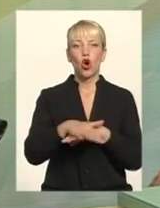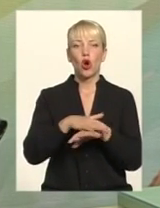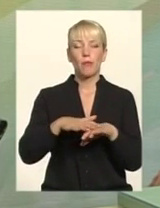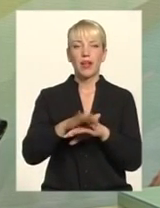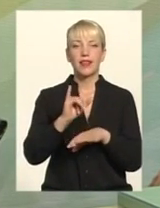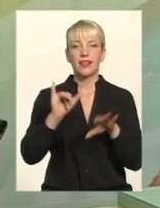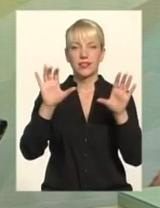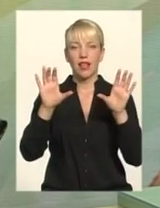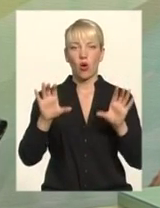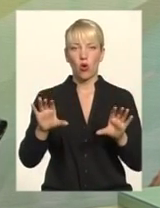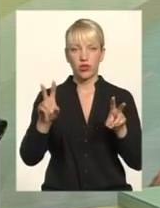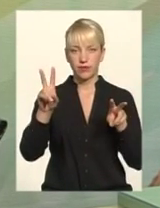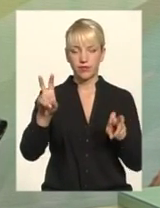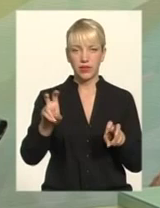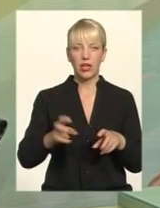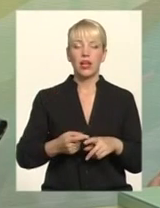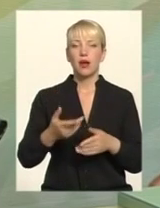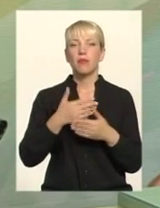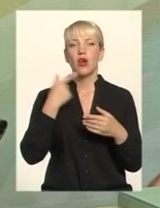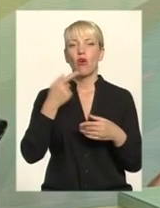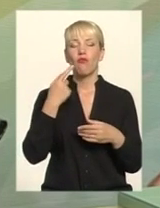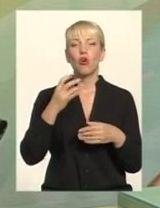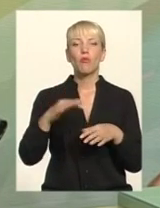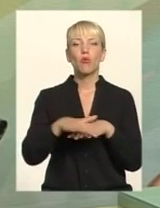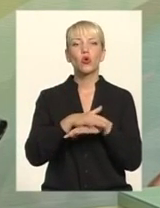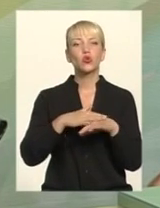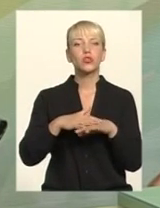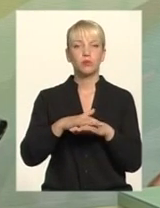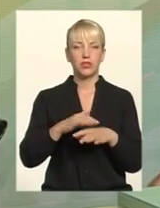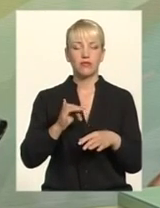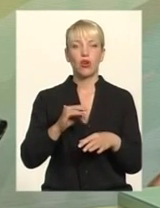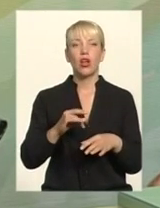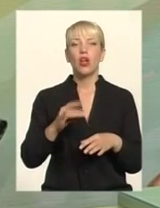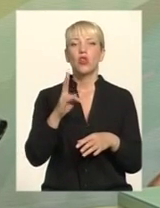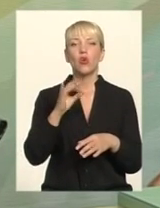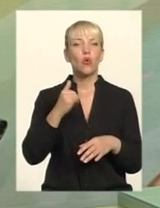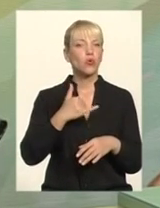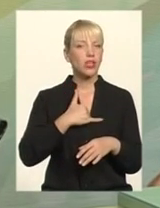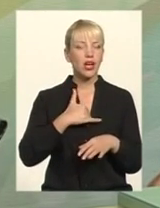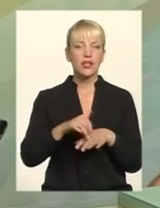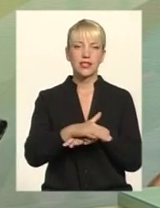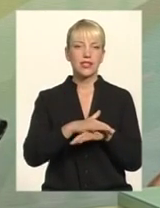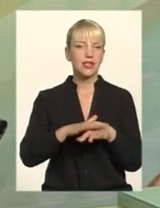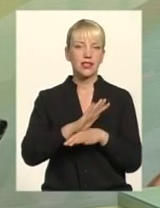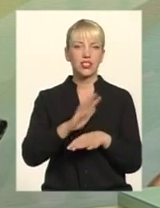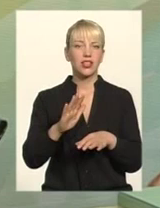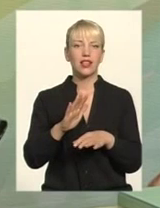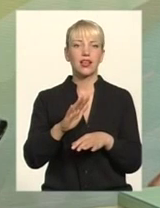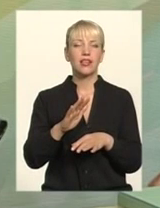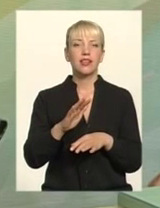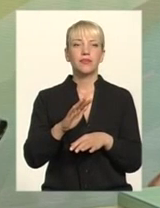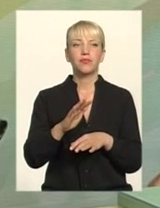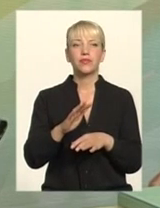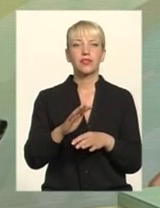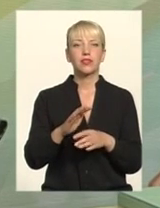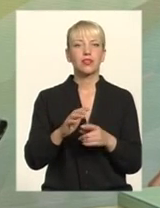розумієте? Ми говоримо про громадянське суспільство, але, на жаль, громадянське суспільство в нас ще не настільки зріле І